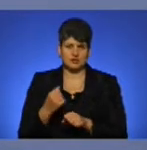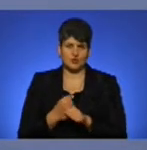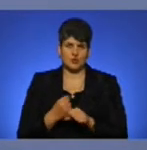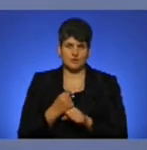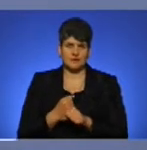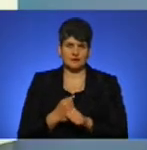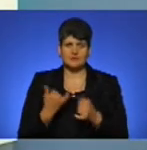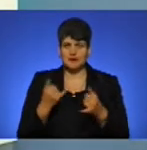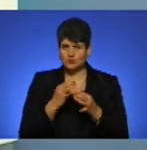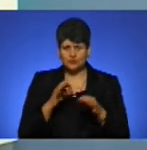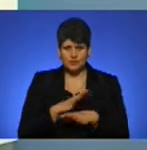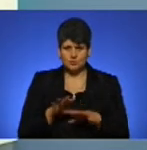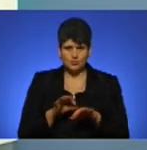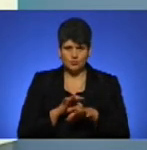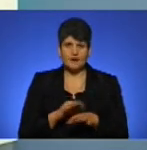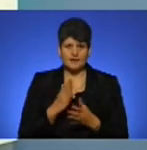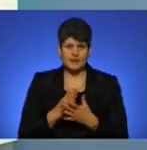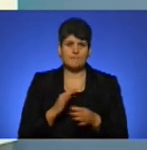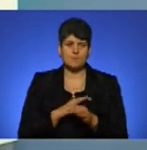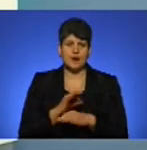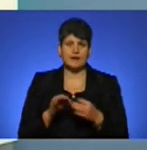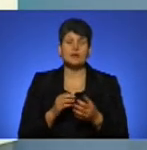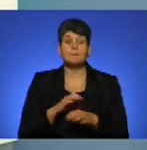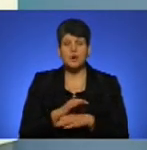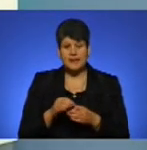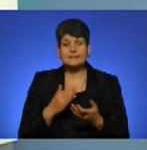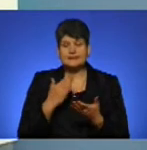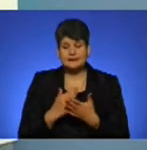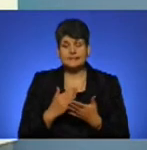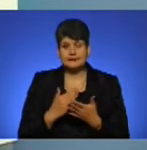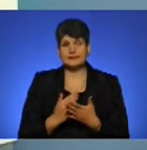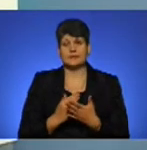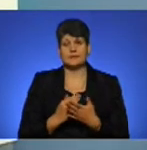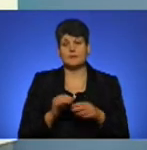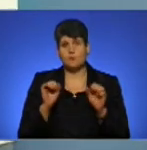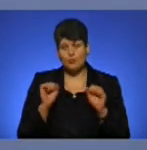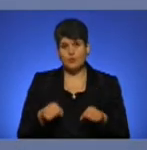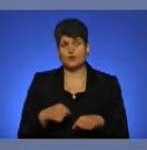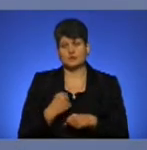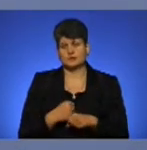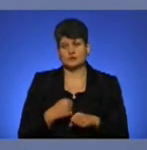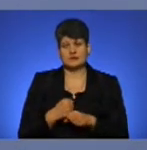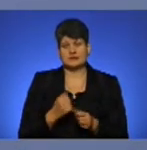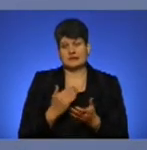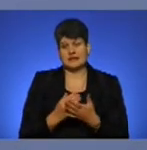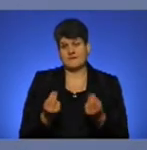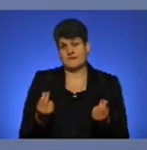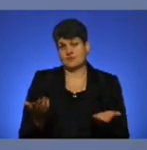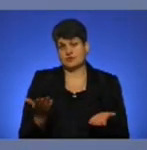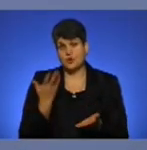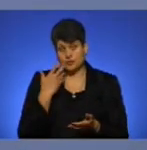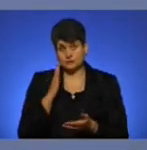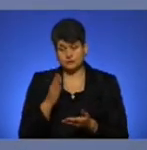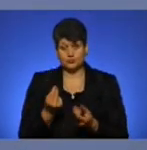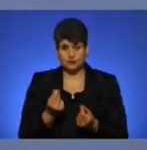Наразі нічого не було проведено, але є проєкти, які передбачають роботи? Проєкти можна втілювати за наявного фінансування, оскільки